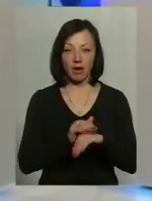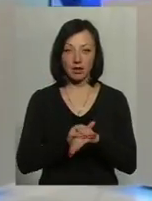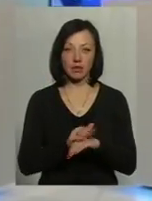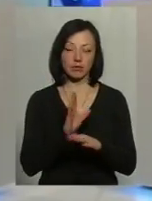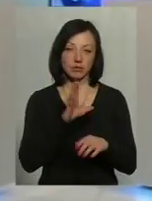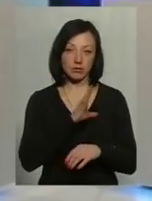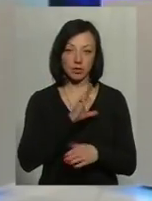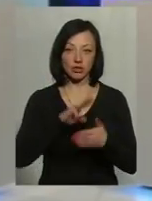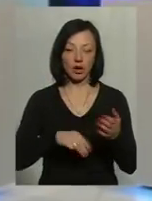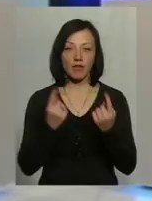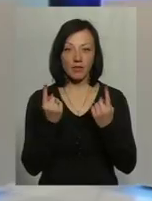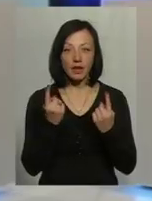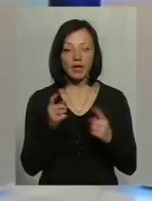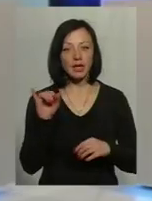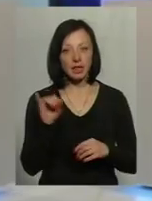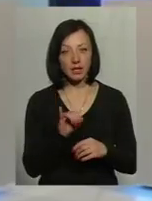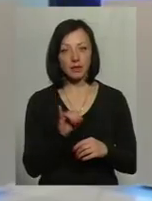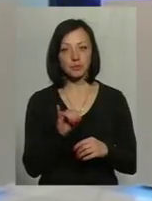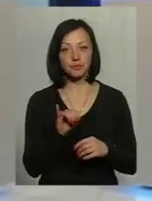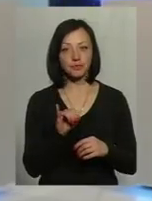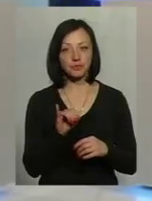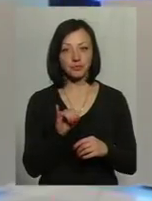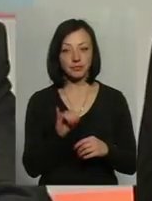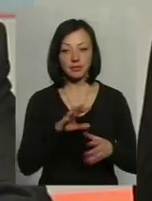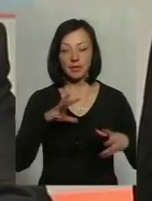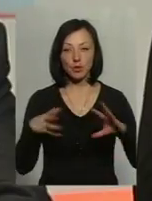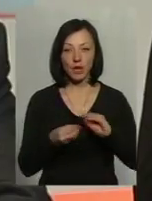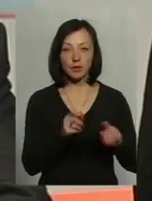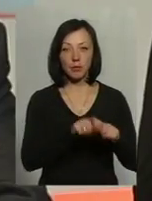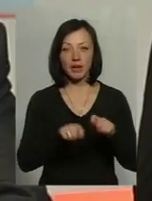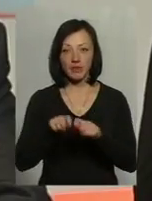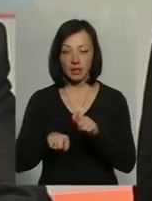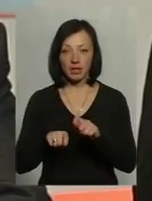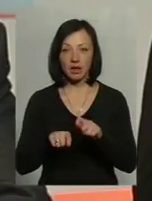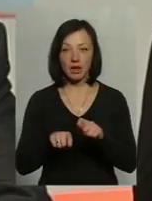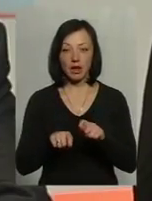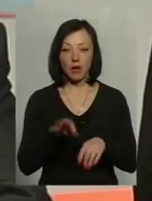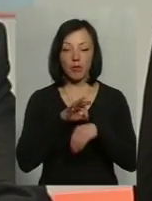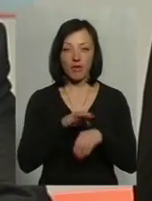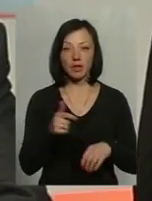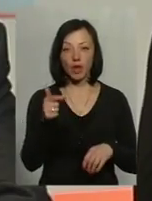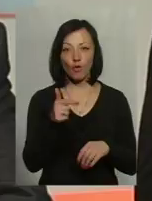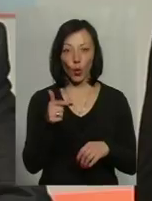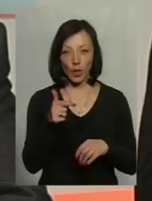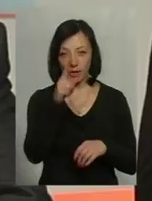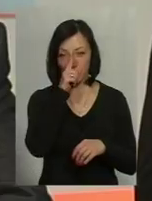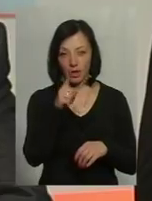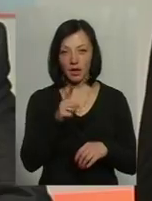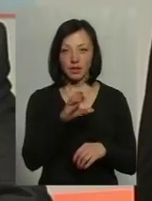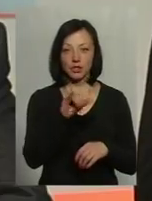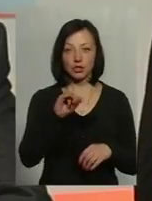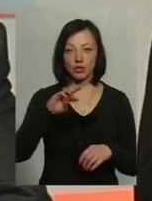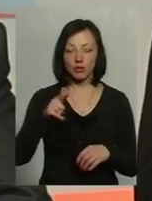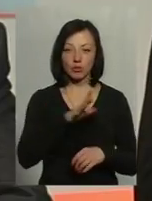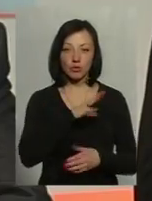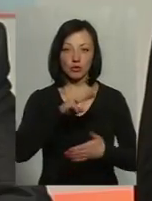накладалися великі штрафи, і, зокрема, за результатами перевірки, яка проведена в грудні, в січні був